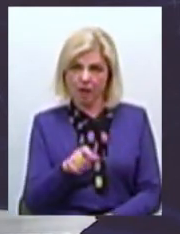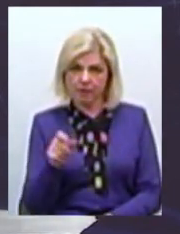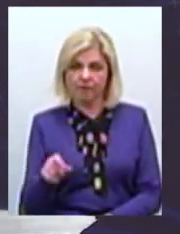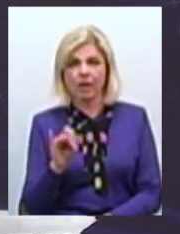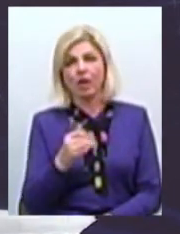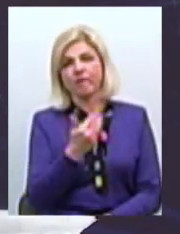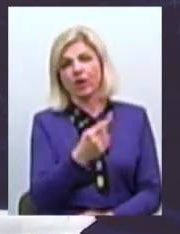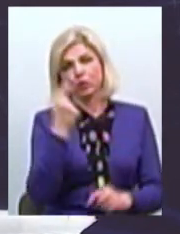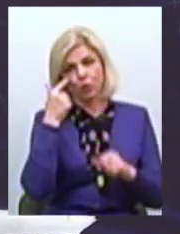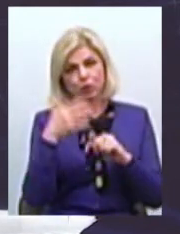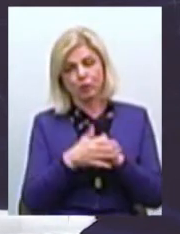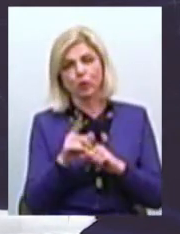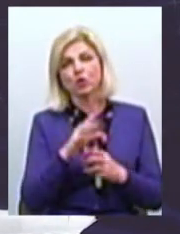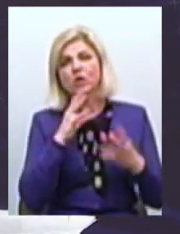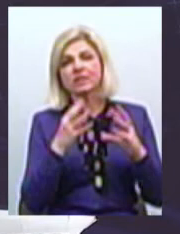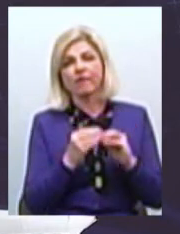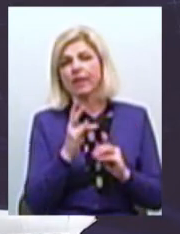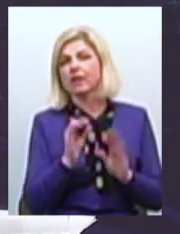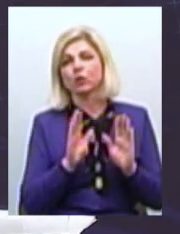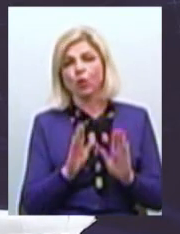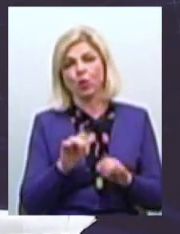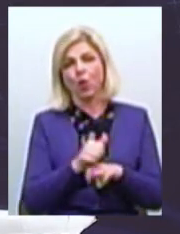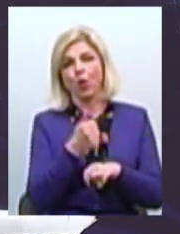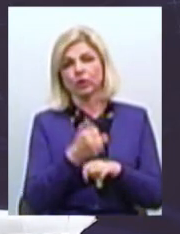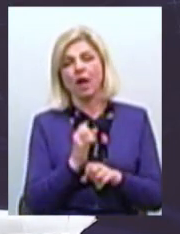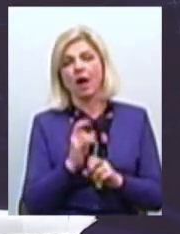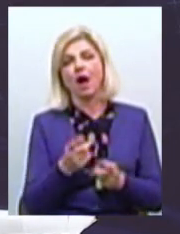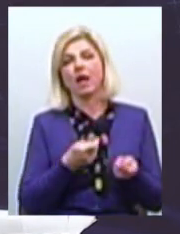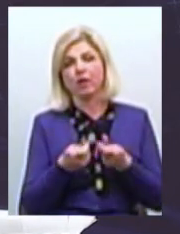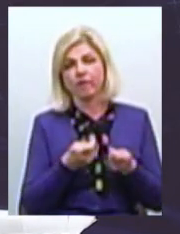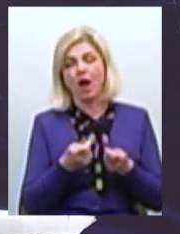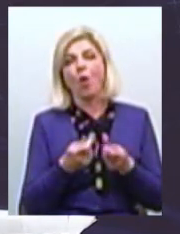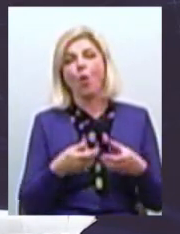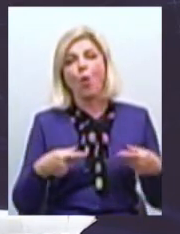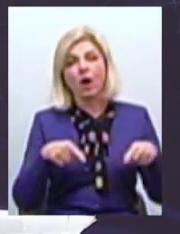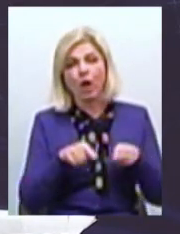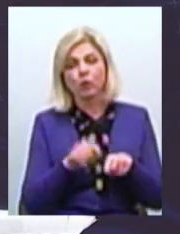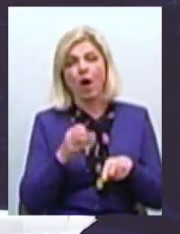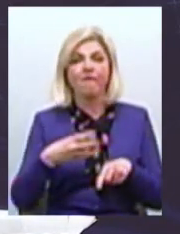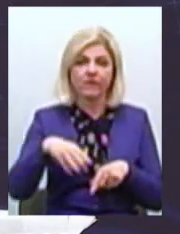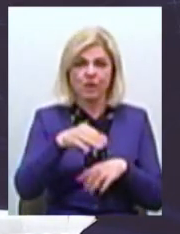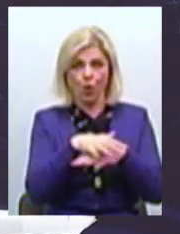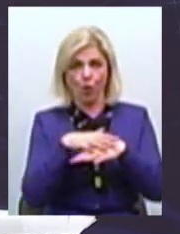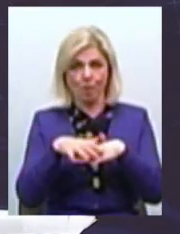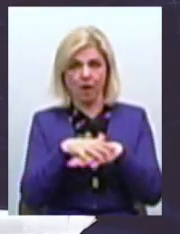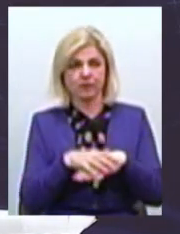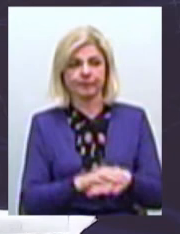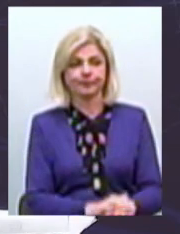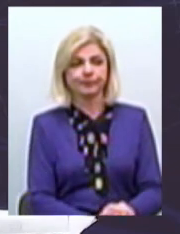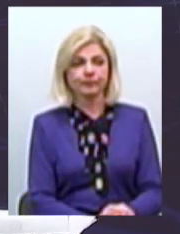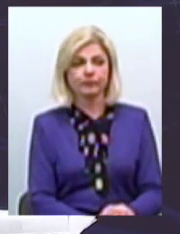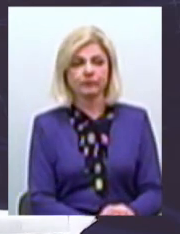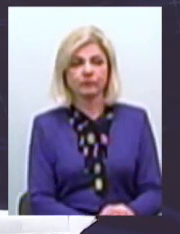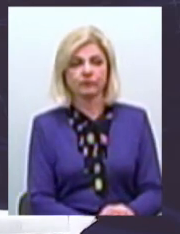він розумів Щоб підзвіти Не тільки голові Як керівнику колегального органу А всій громаді Тому